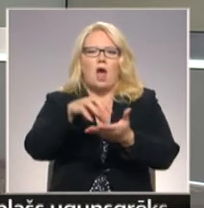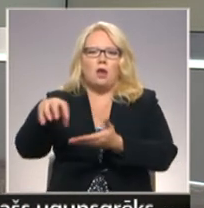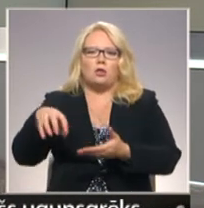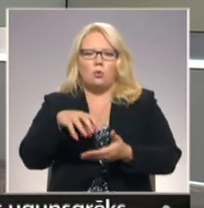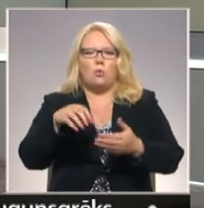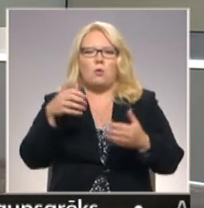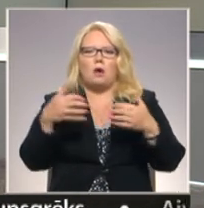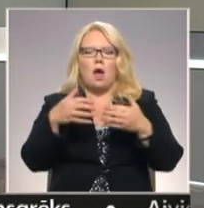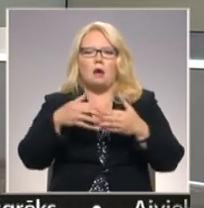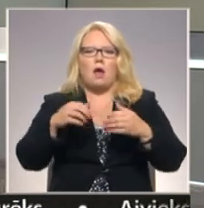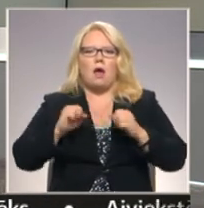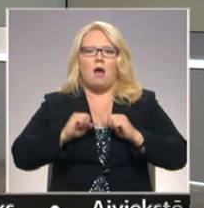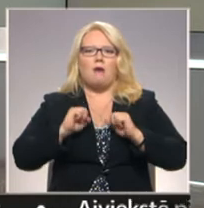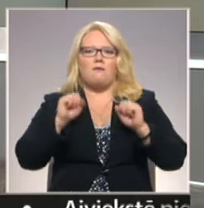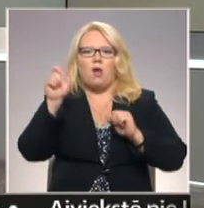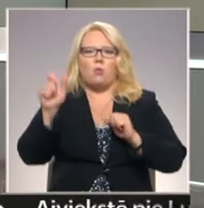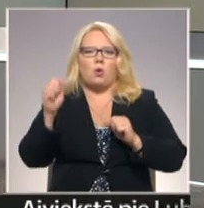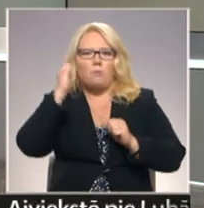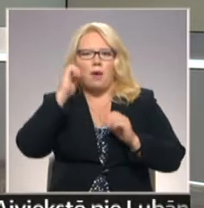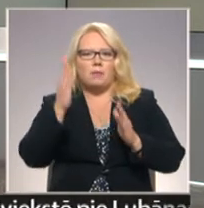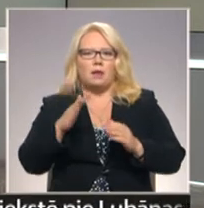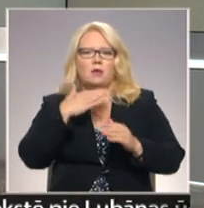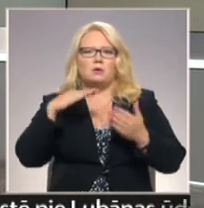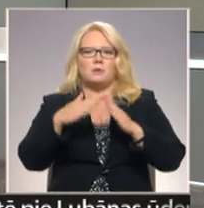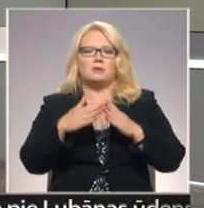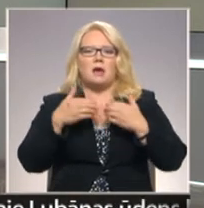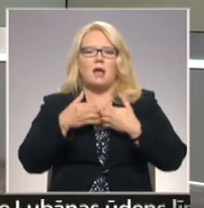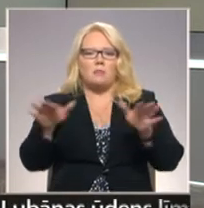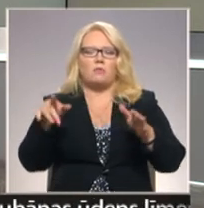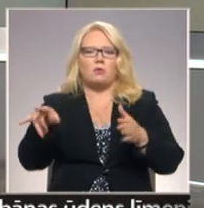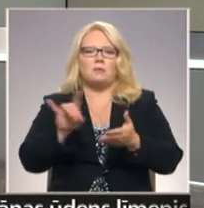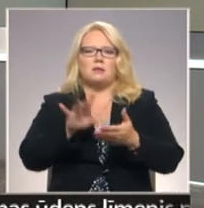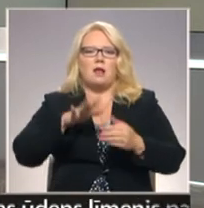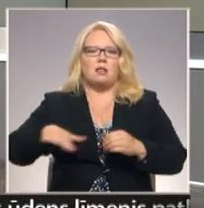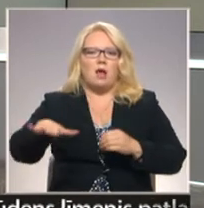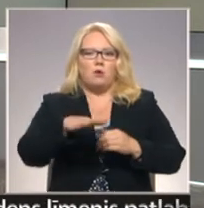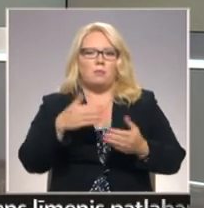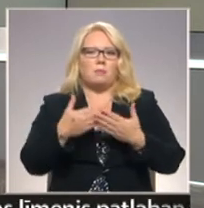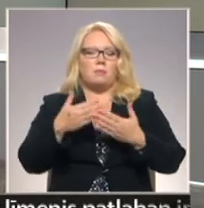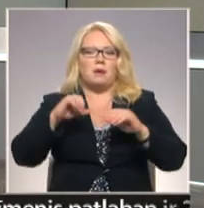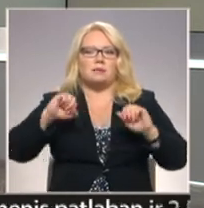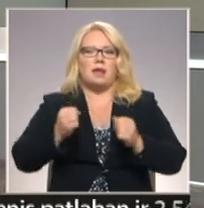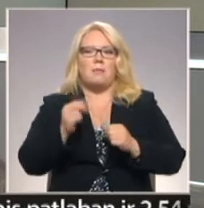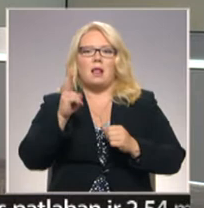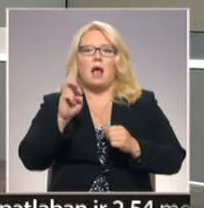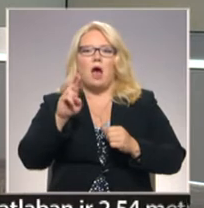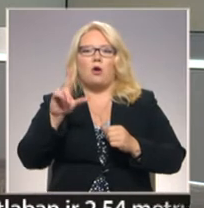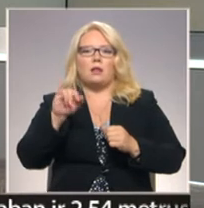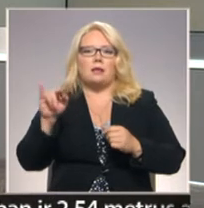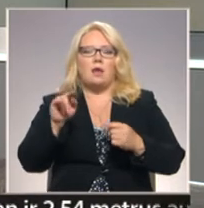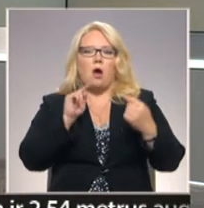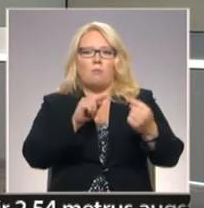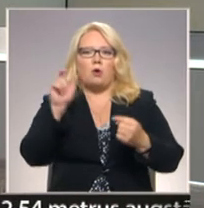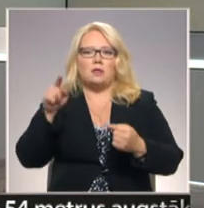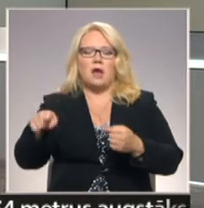vadoņu pieminekļu. Vairākas pilsēts jau sekmīgi atbrīvojušās no tiem centrālos laukumus, bet, piemēram, Ziemeja koralīnā protestētāji šādu